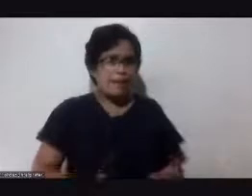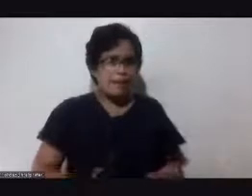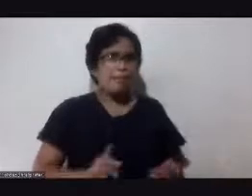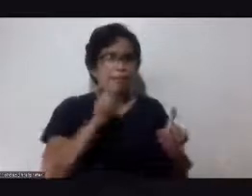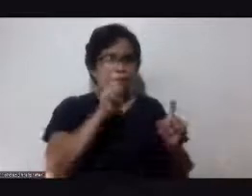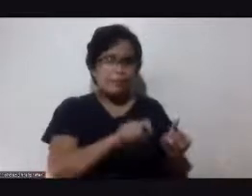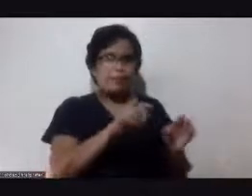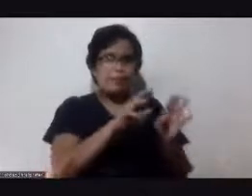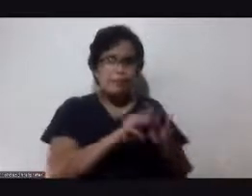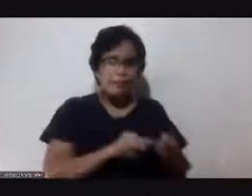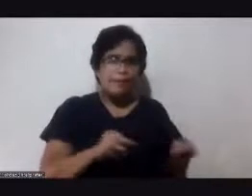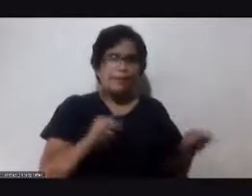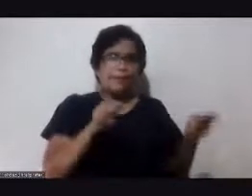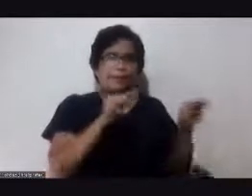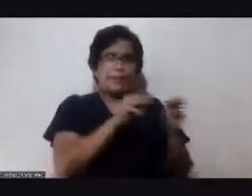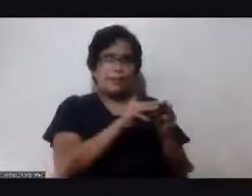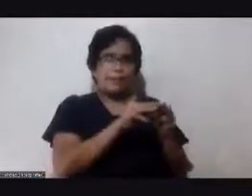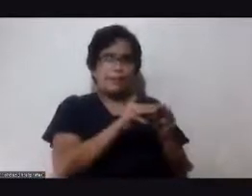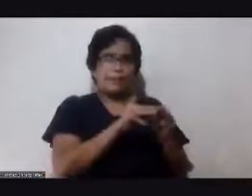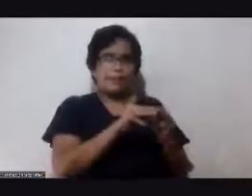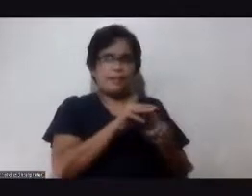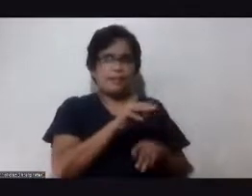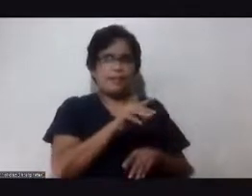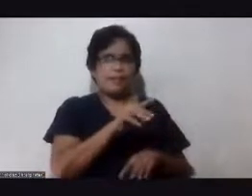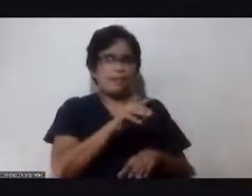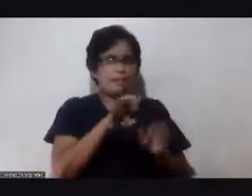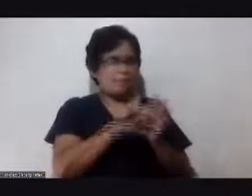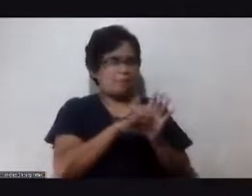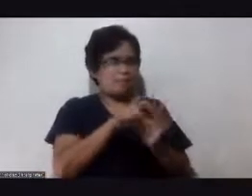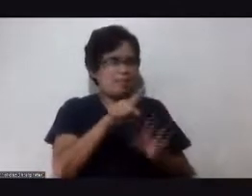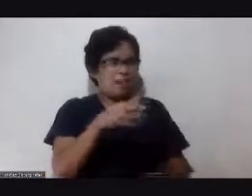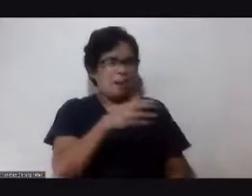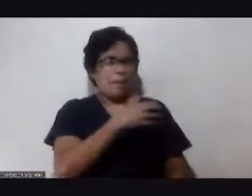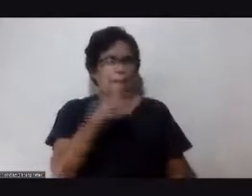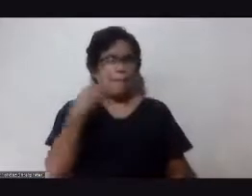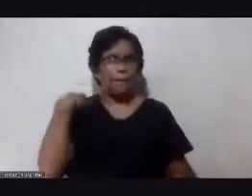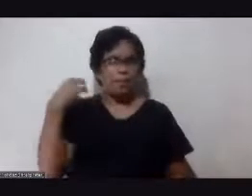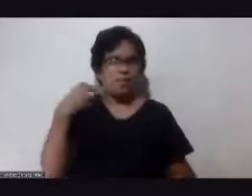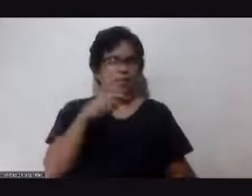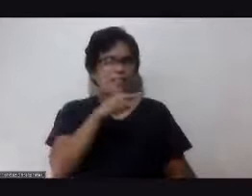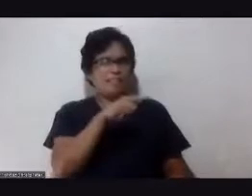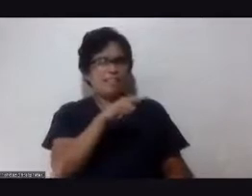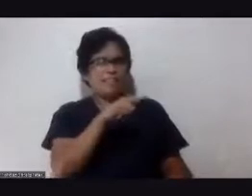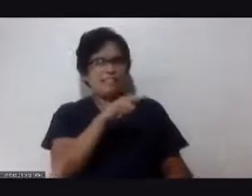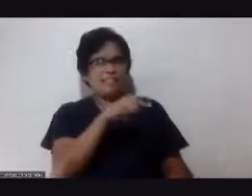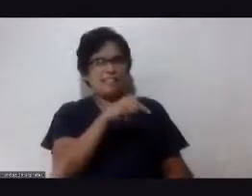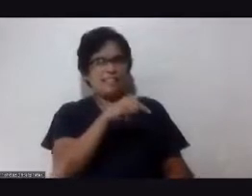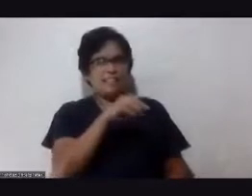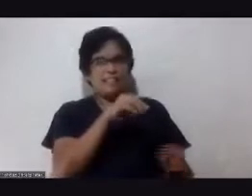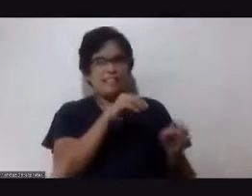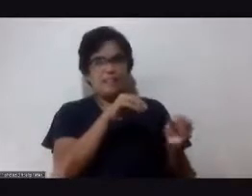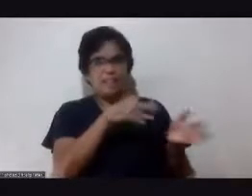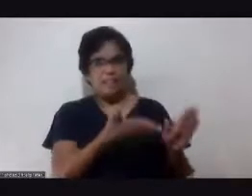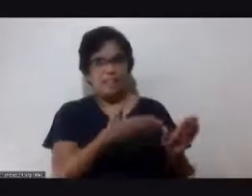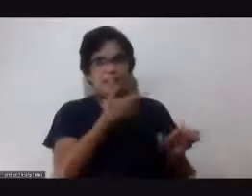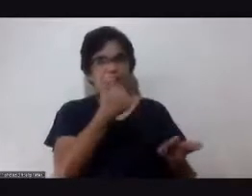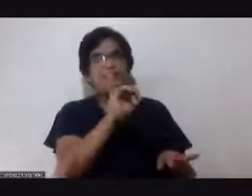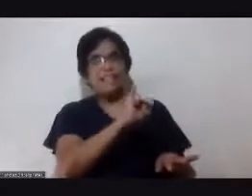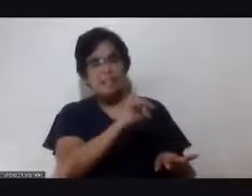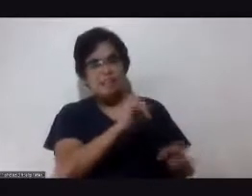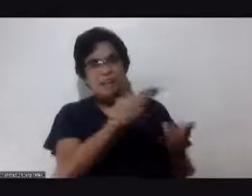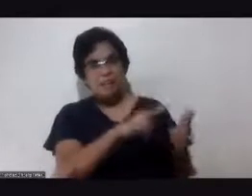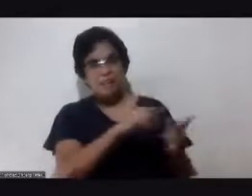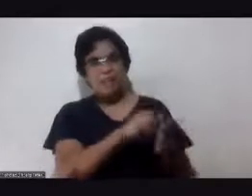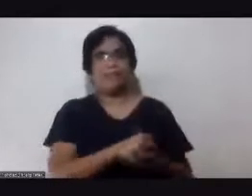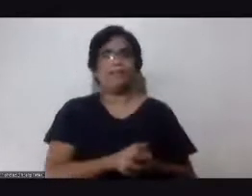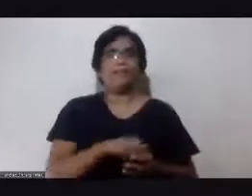si boss biglang nawala kasi na na ganyan kasi diba hindi niya inaalagaan